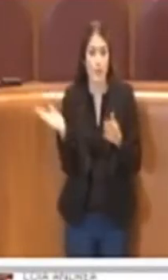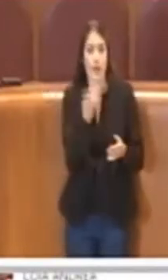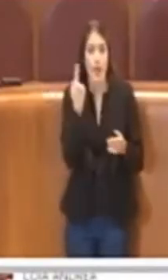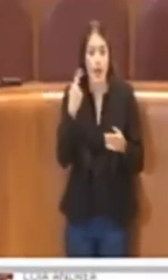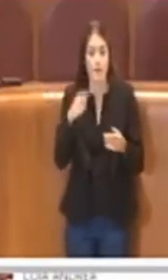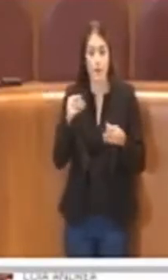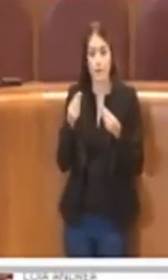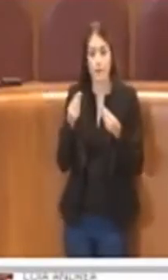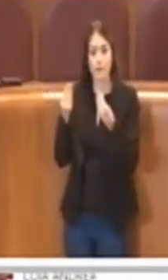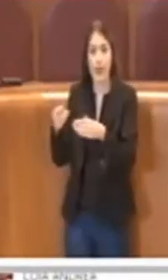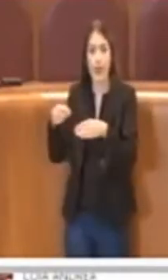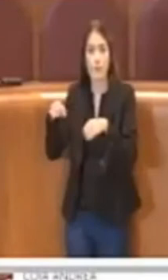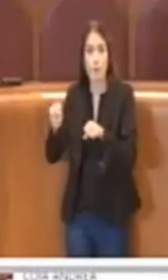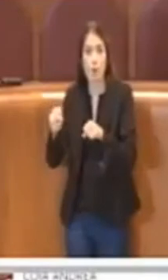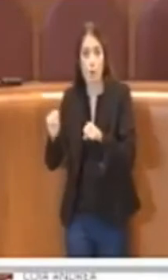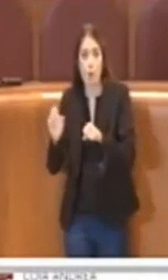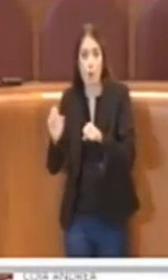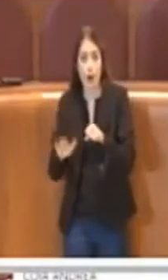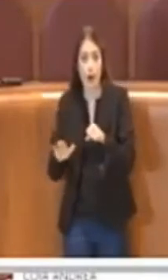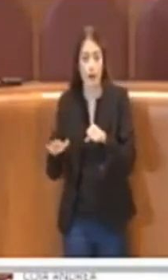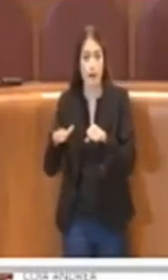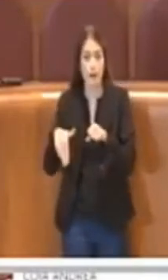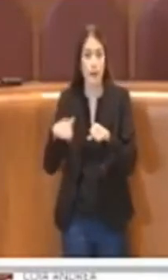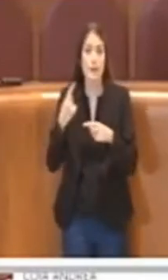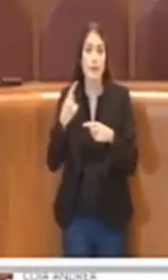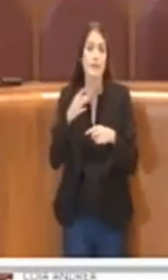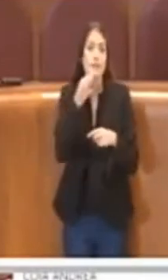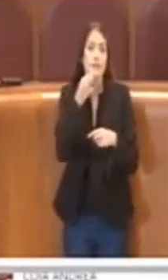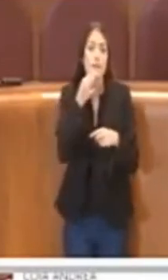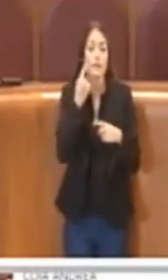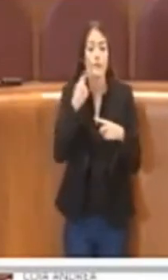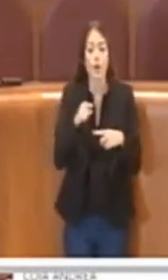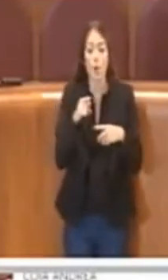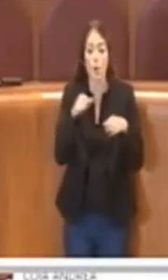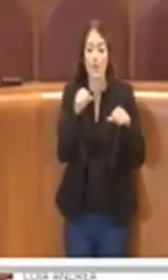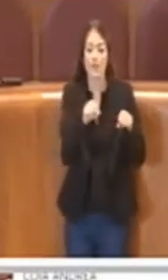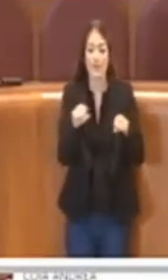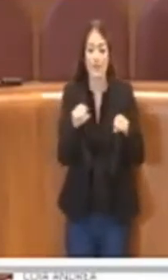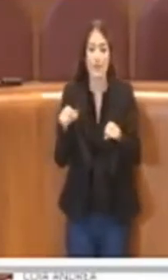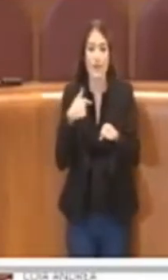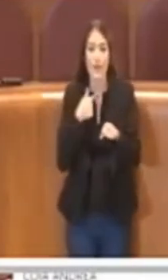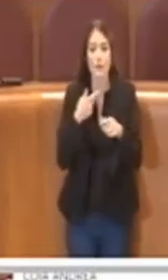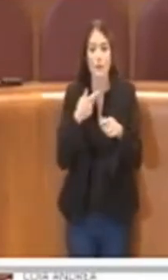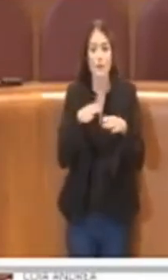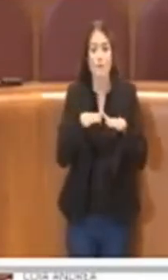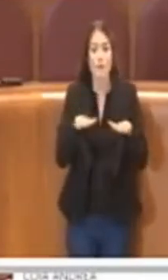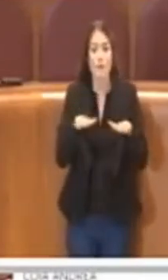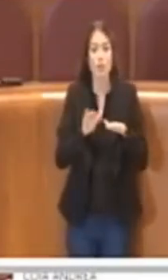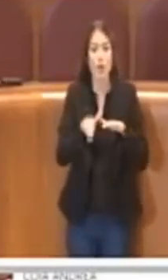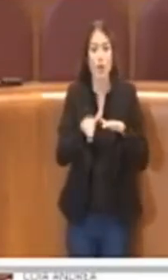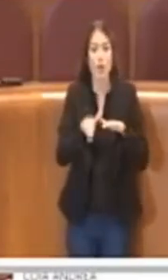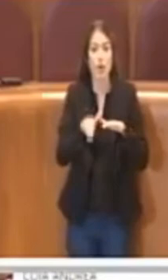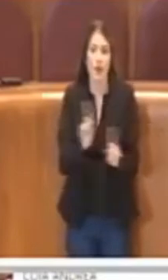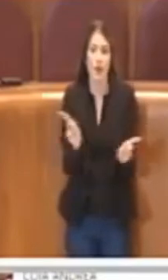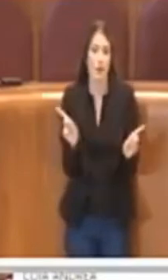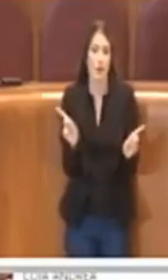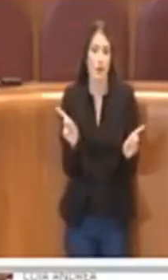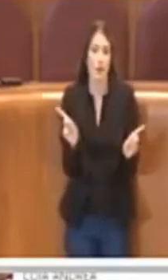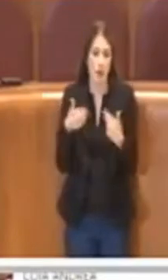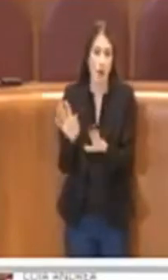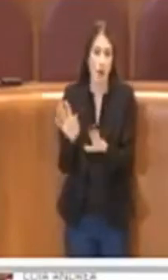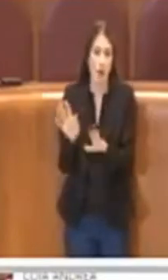che non si lasciano questi mezzi sui marciapiedi, altro tema che è stato correttamente